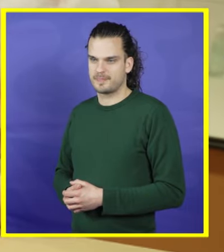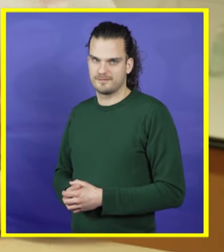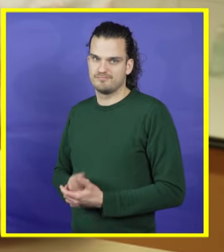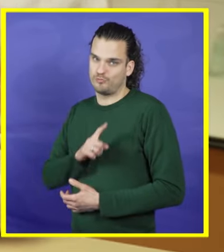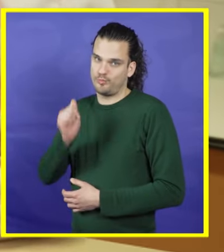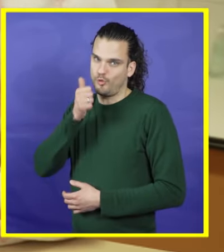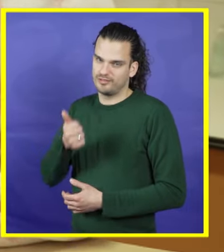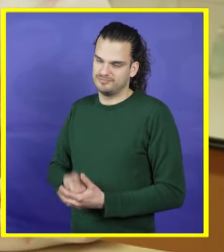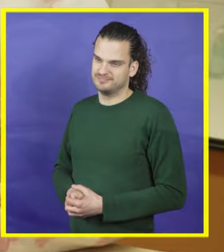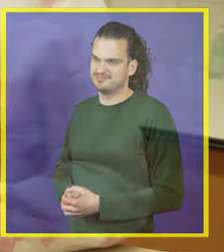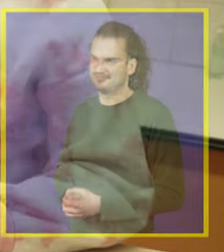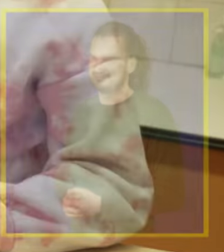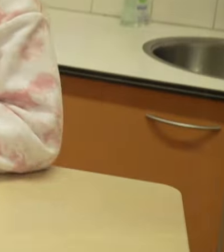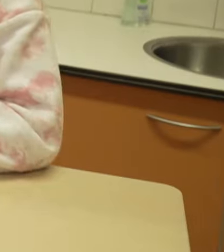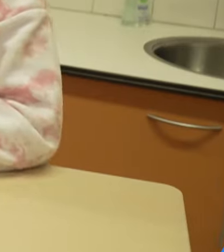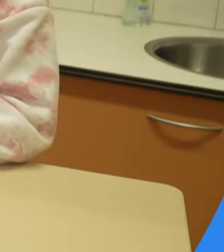Tot op morgen.